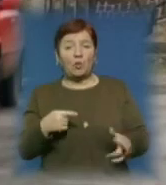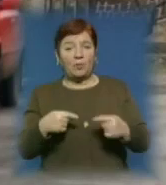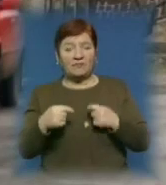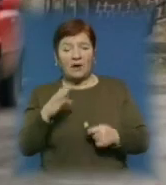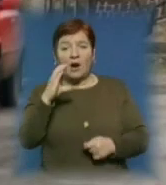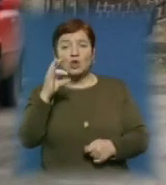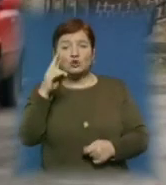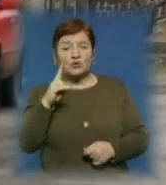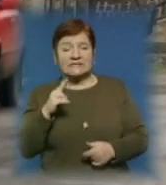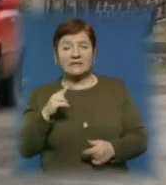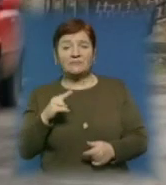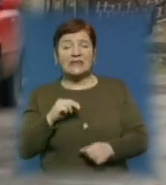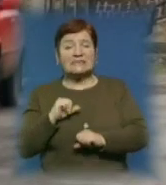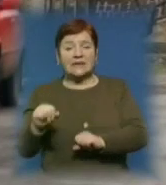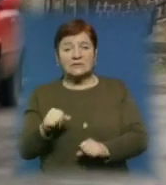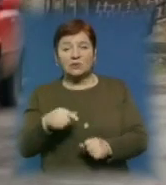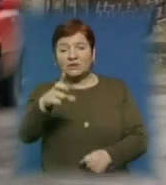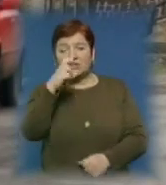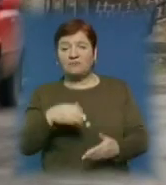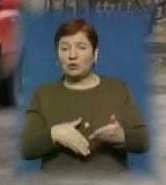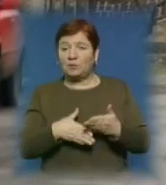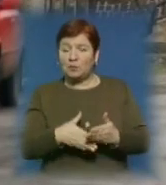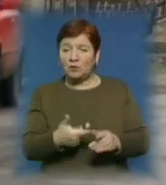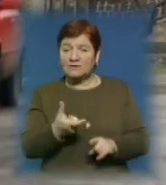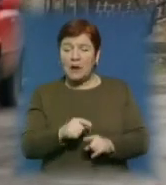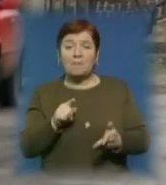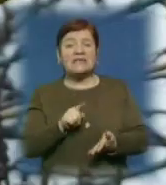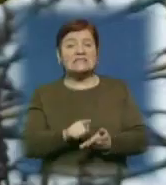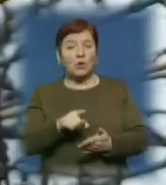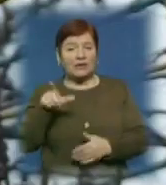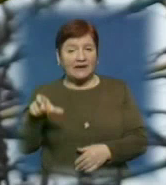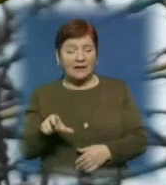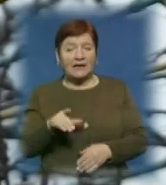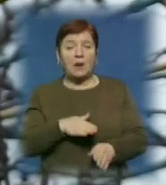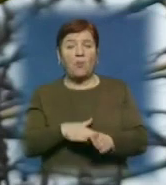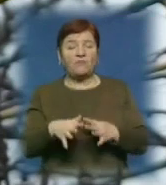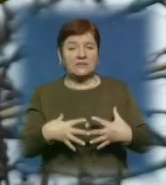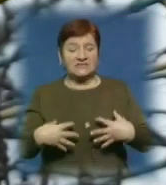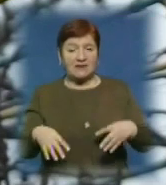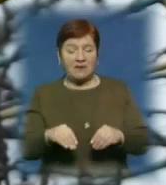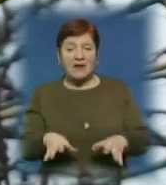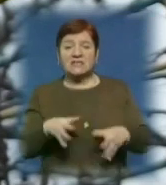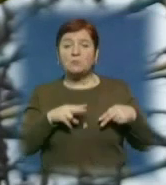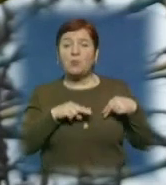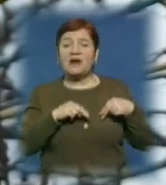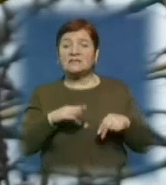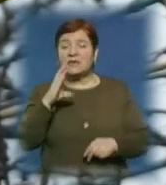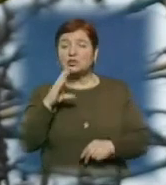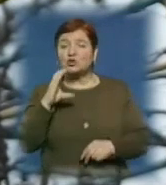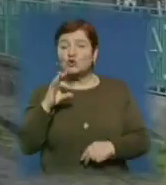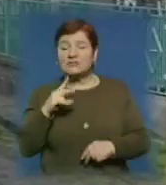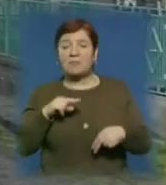соцзахисту. Державною допомогою користуються здебільшого пенсіонери та неповні сім'ї. Співпраця із соціальними